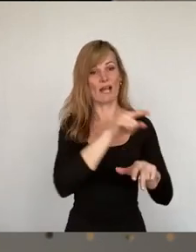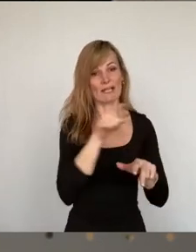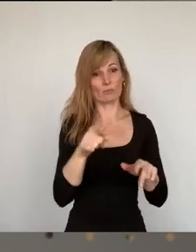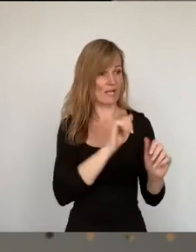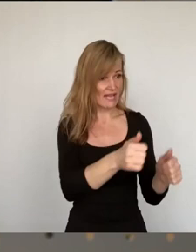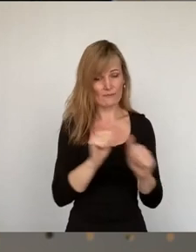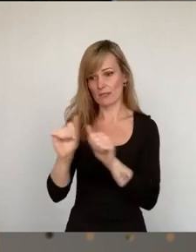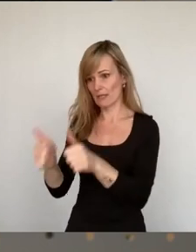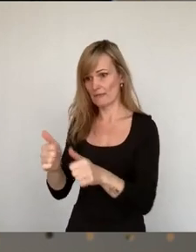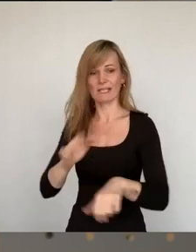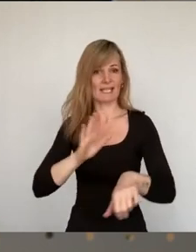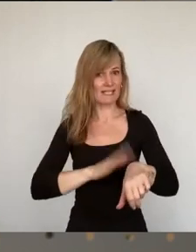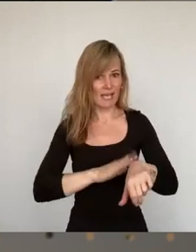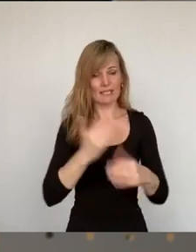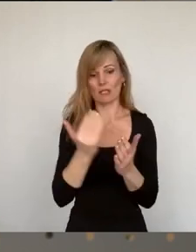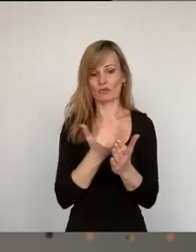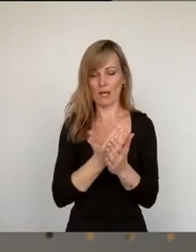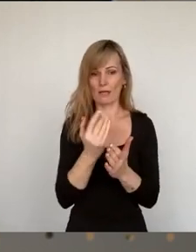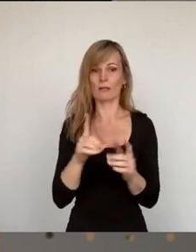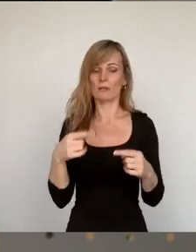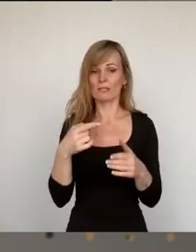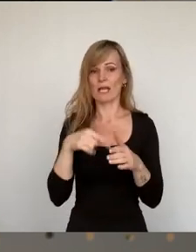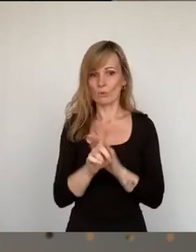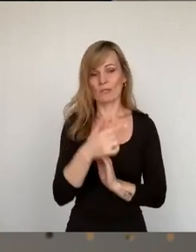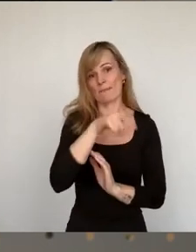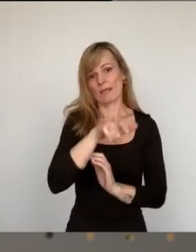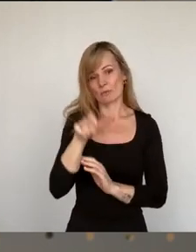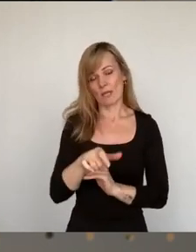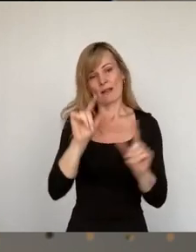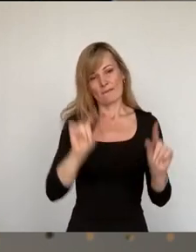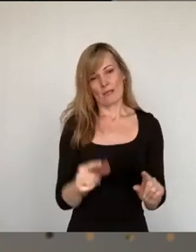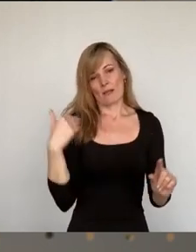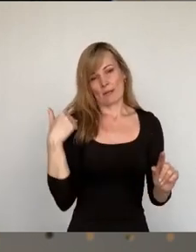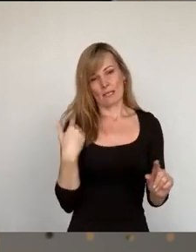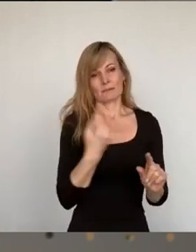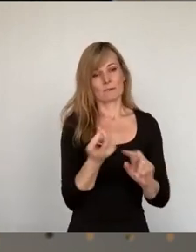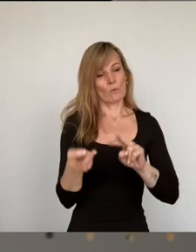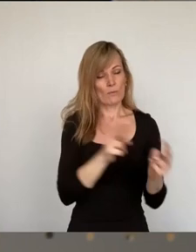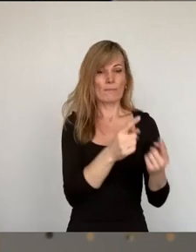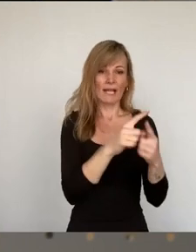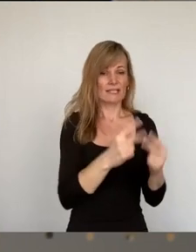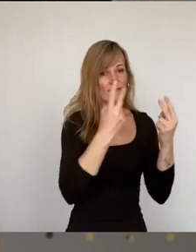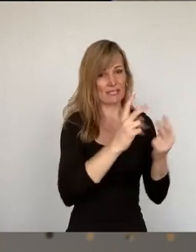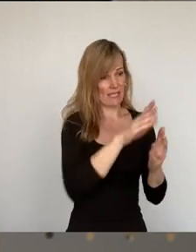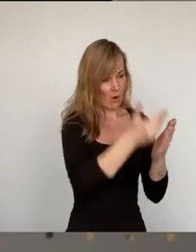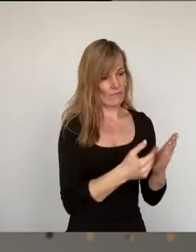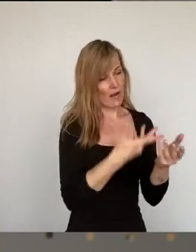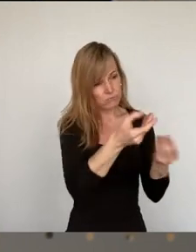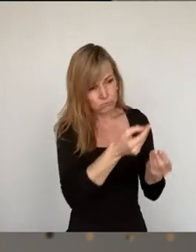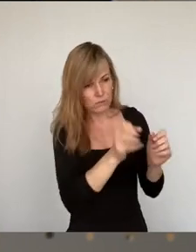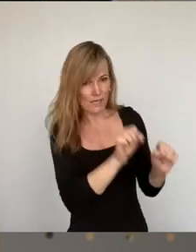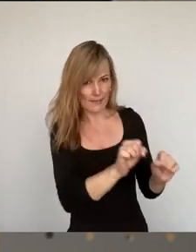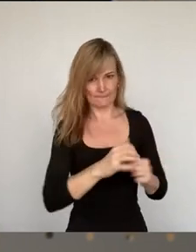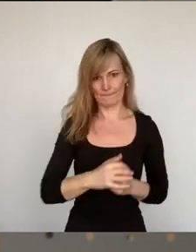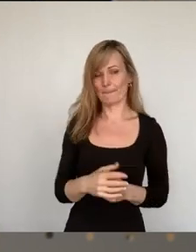Zeit zu sparen und dadurch das Personal dringender Aufgaben erledigen kann. Für uns ist allerdings